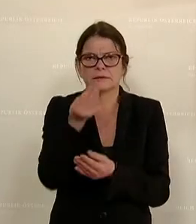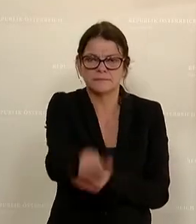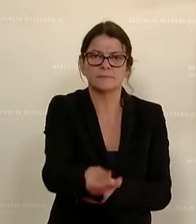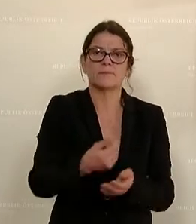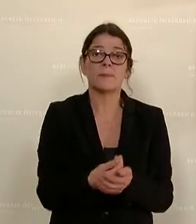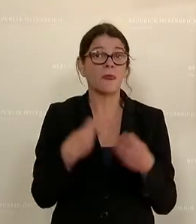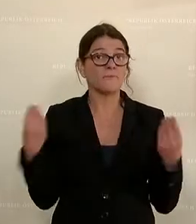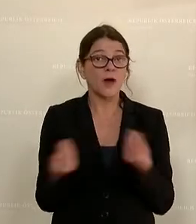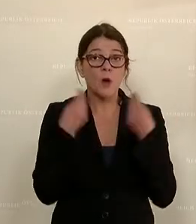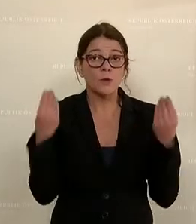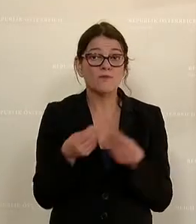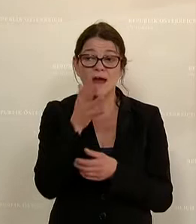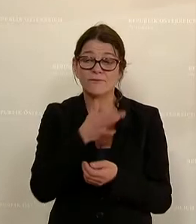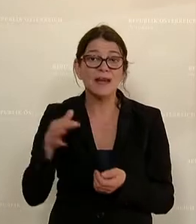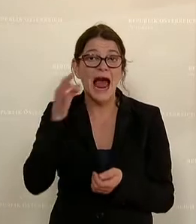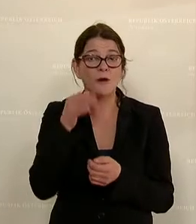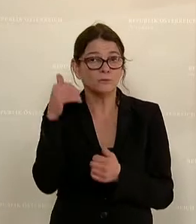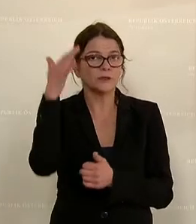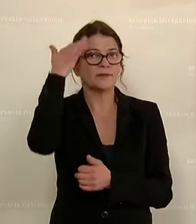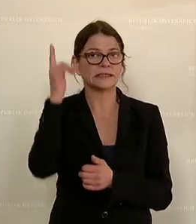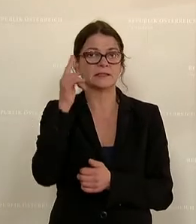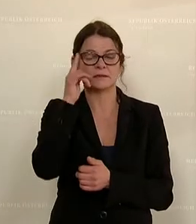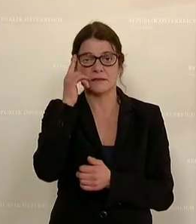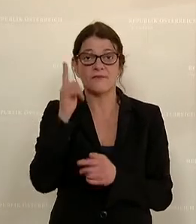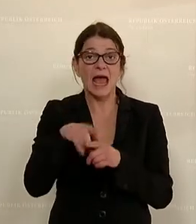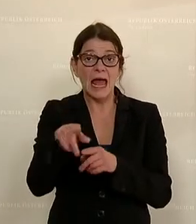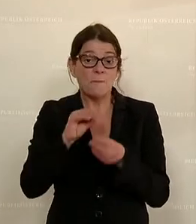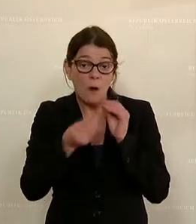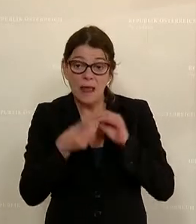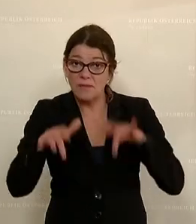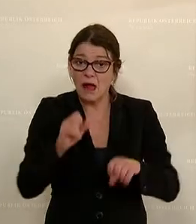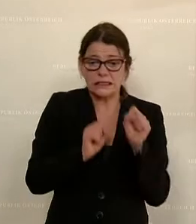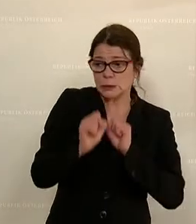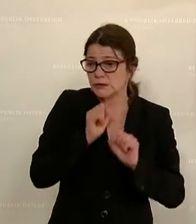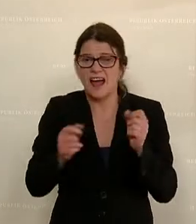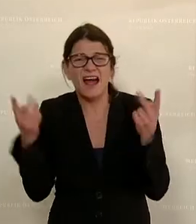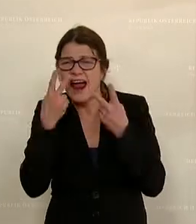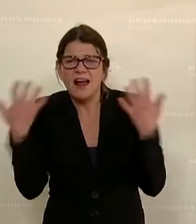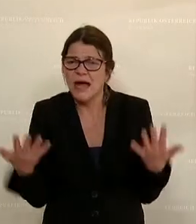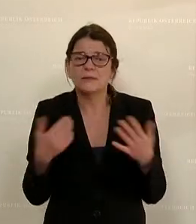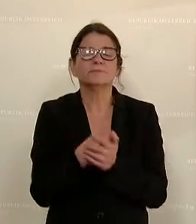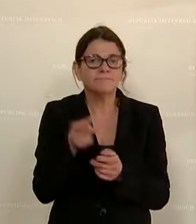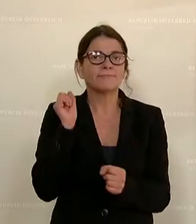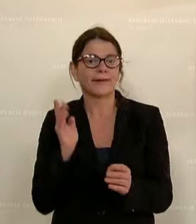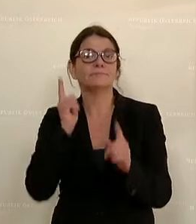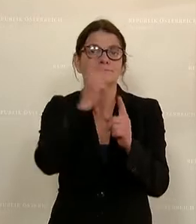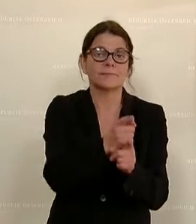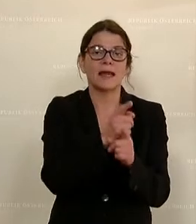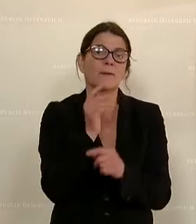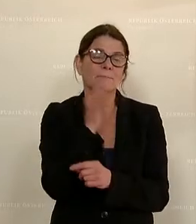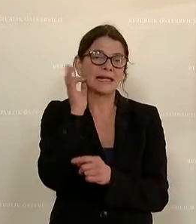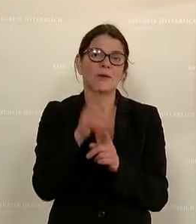denn Frauen sollen wissen, dass sie, wenn sie in Nöten sind, egal welcher Art, sich an die Mädchen- und